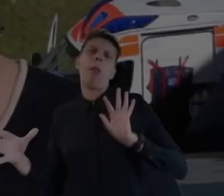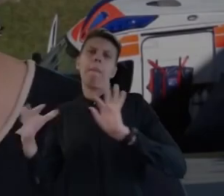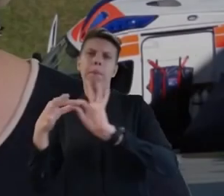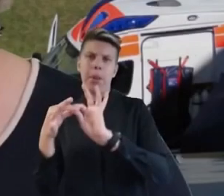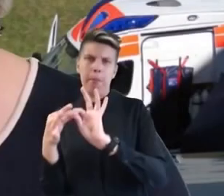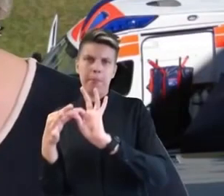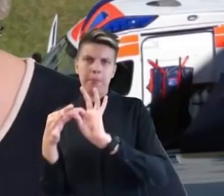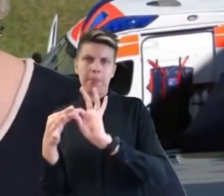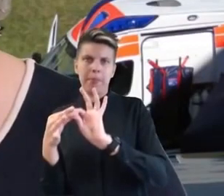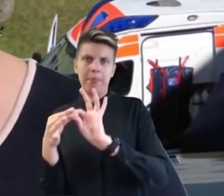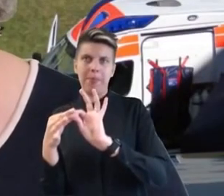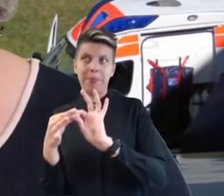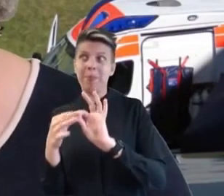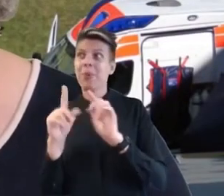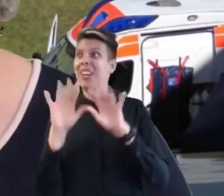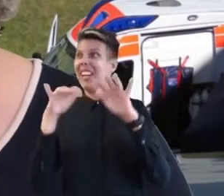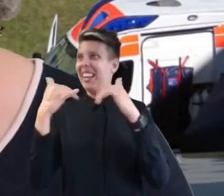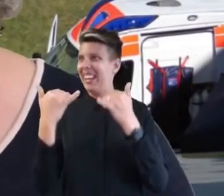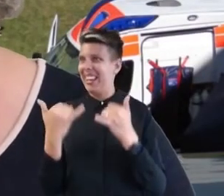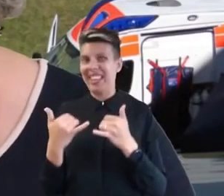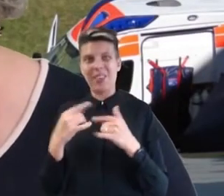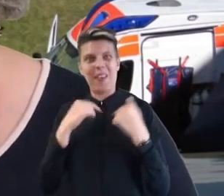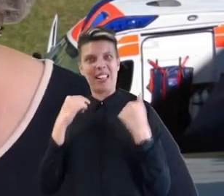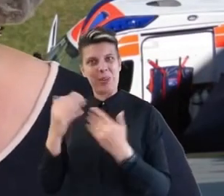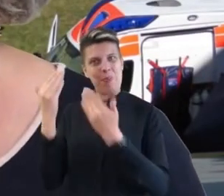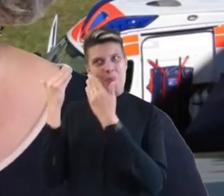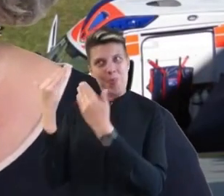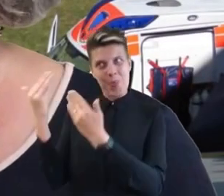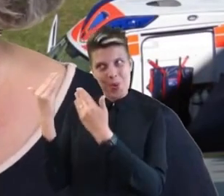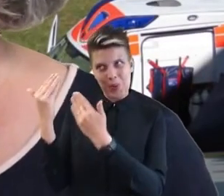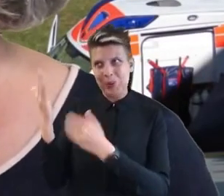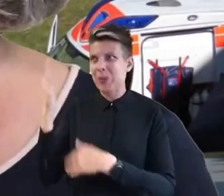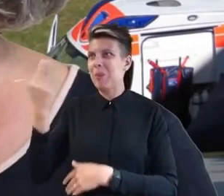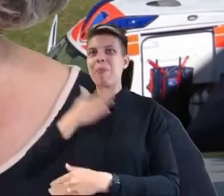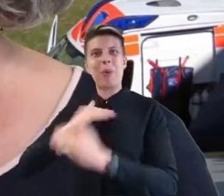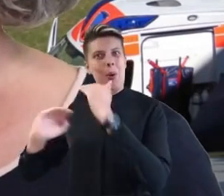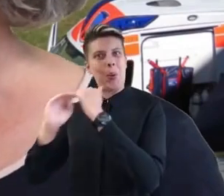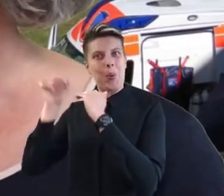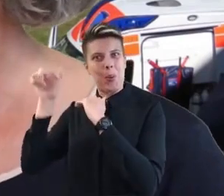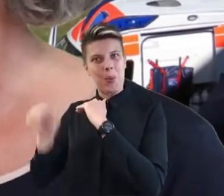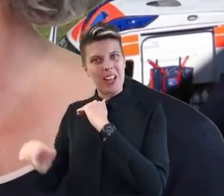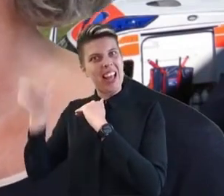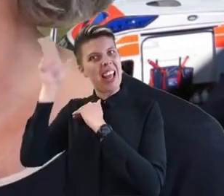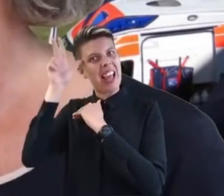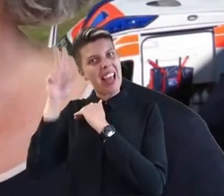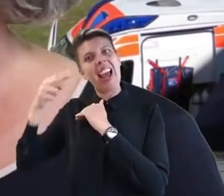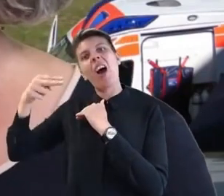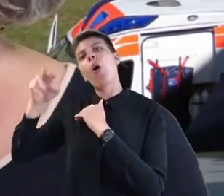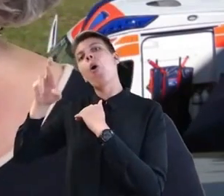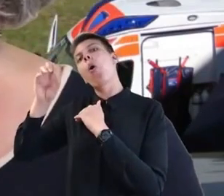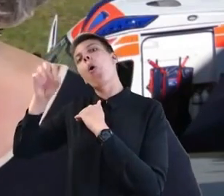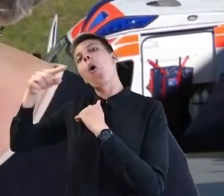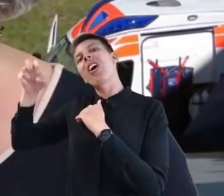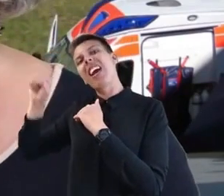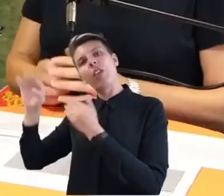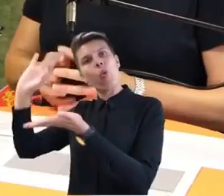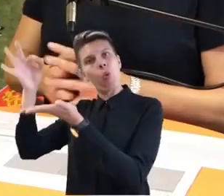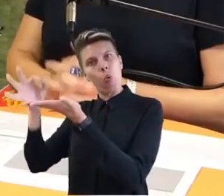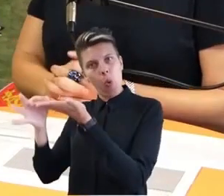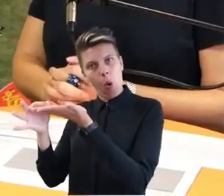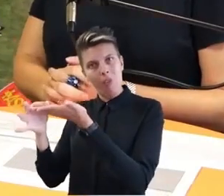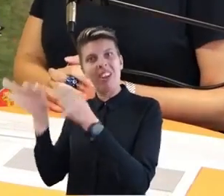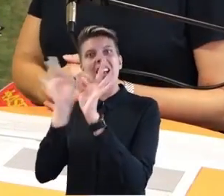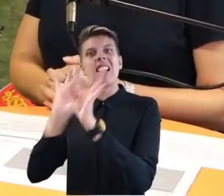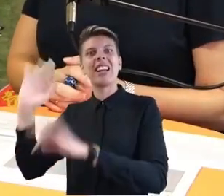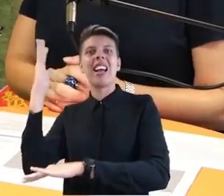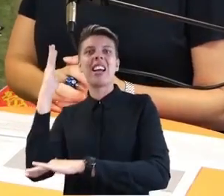In diesem Moment begrüße ich jetzt auch meinen Kollegen, den Hendrik Rockendorf, Leiter des